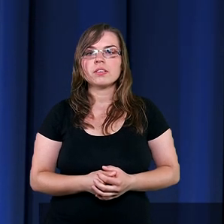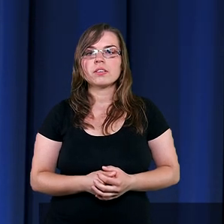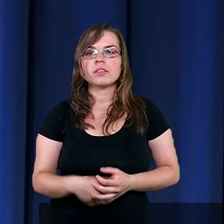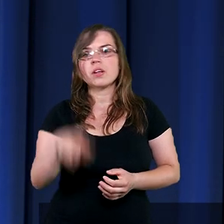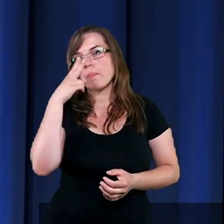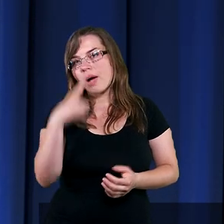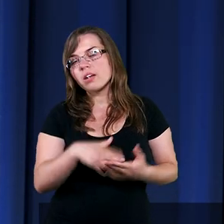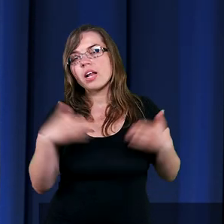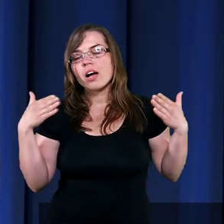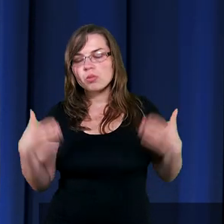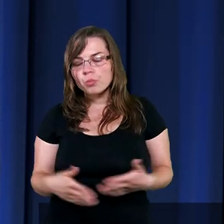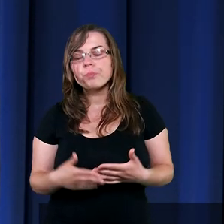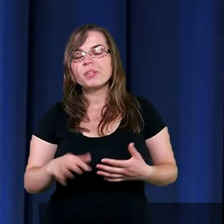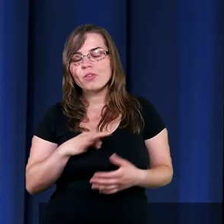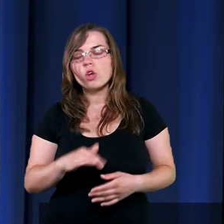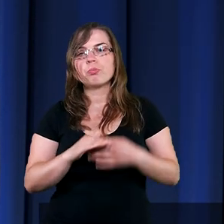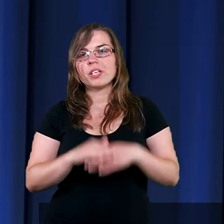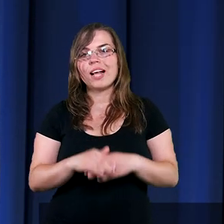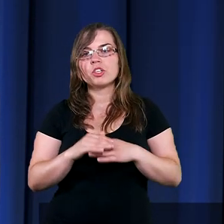Popatrzył na grób swojego przyjaciela.